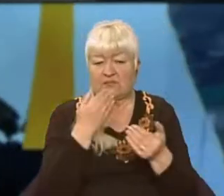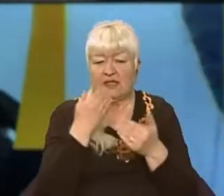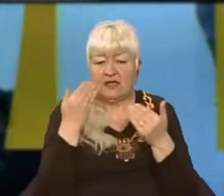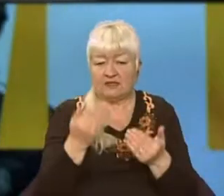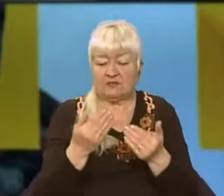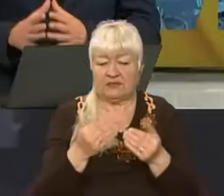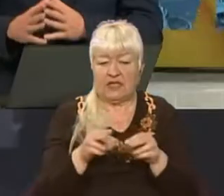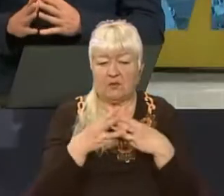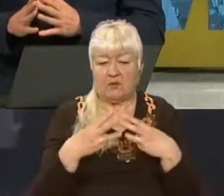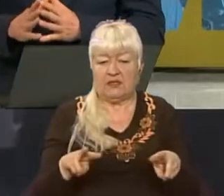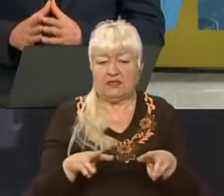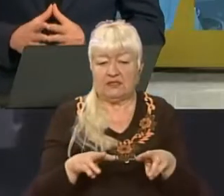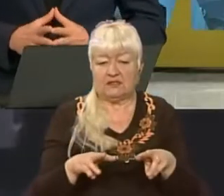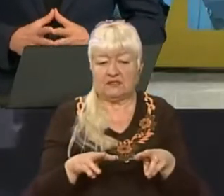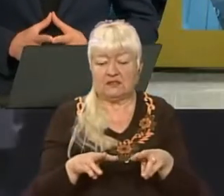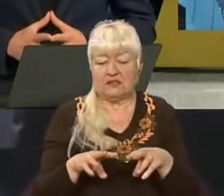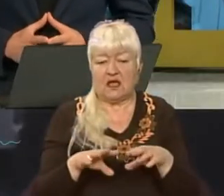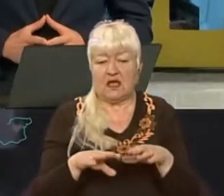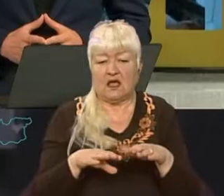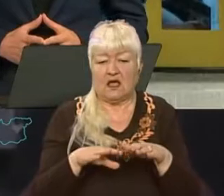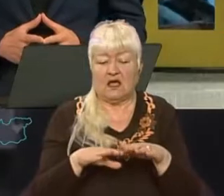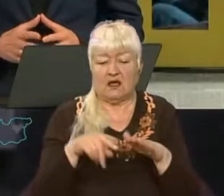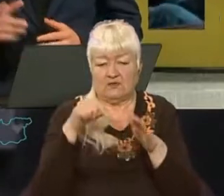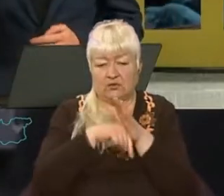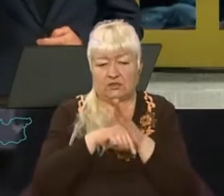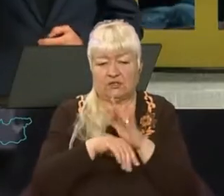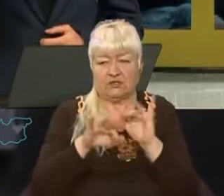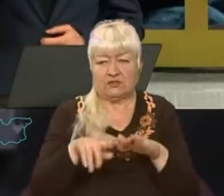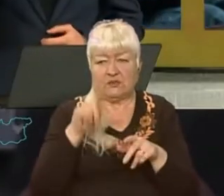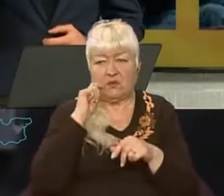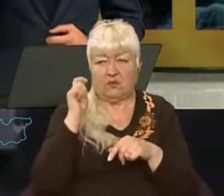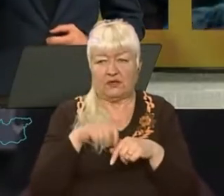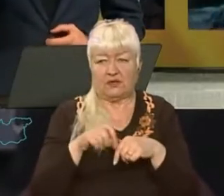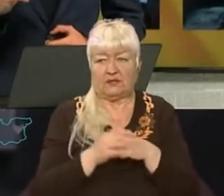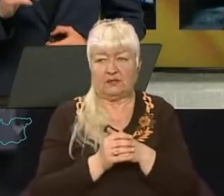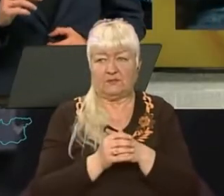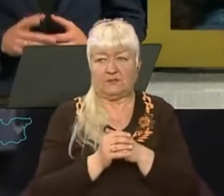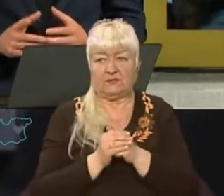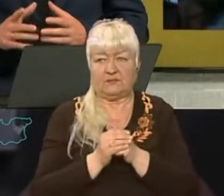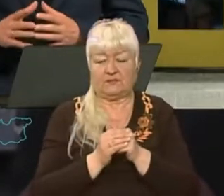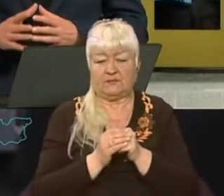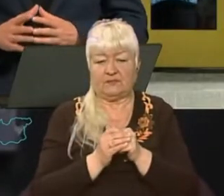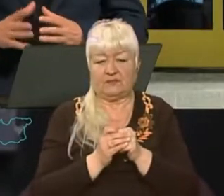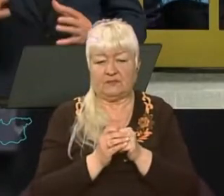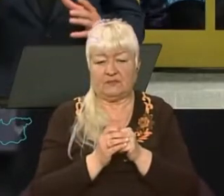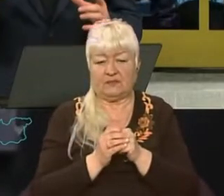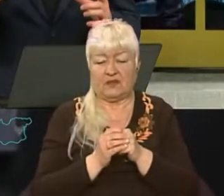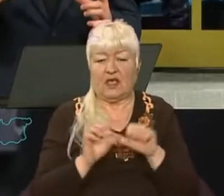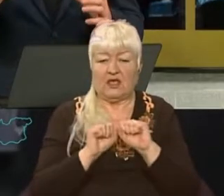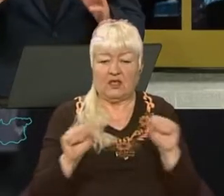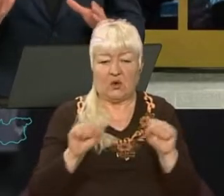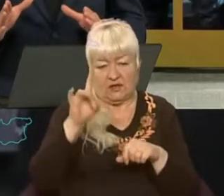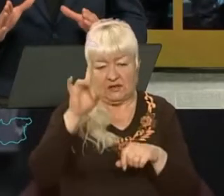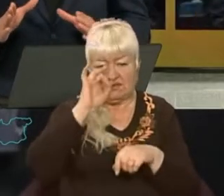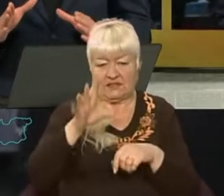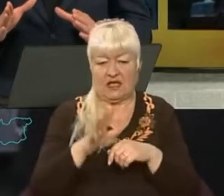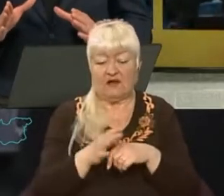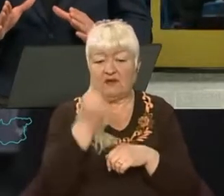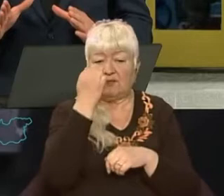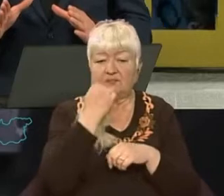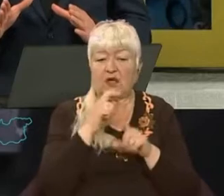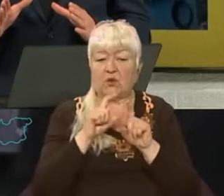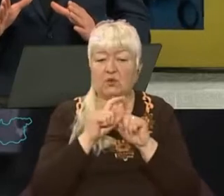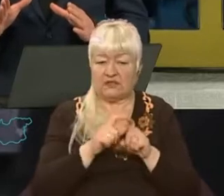заступник міністра внутрішніх справ України. Євгеній, вітаю! Слава Україні! Героям слава! Дякую, дякую за відповідь. І